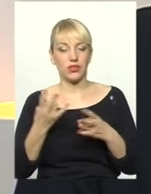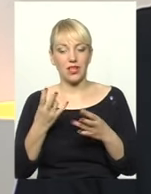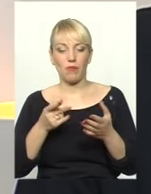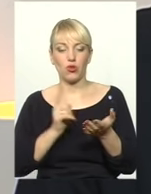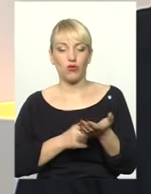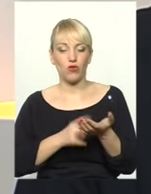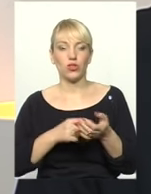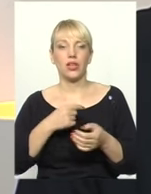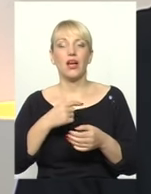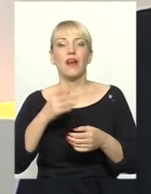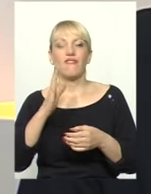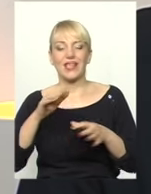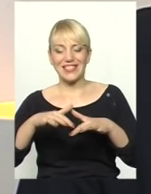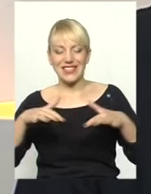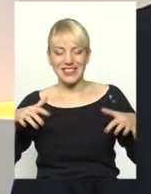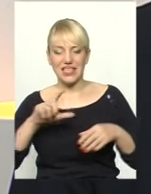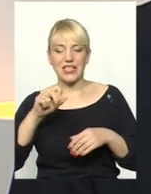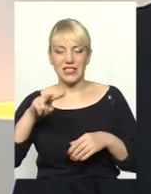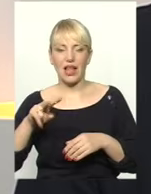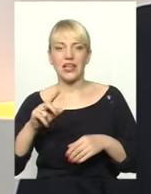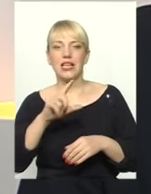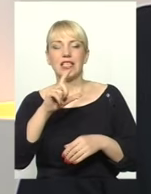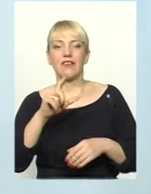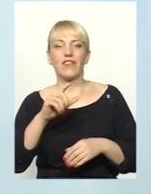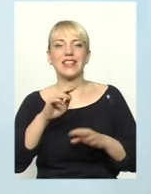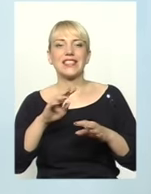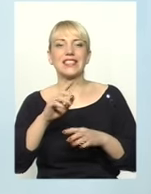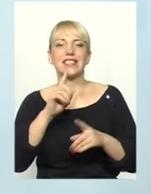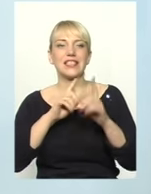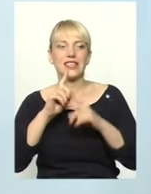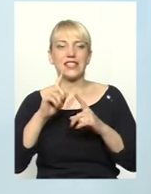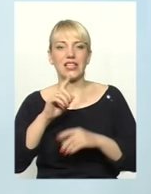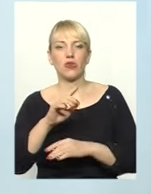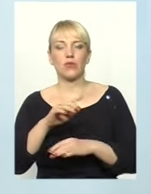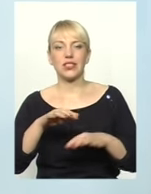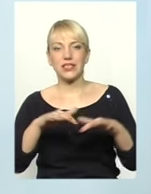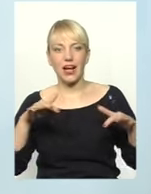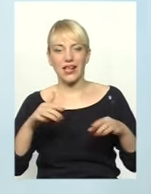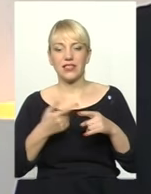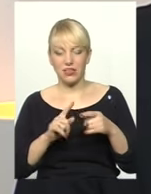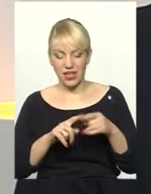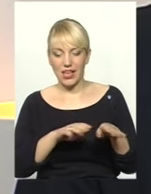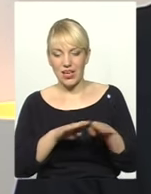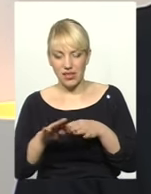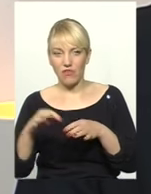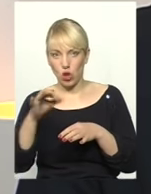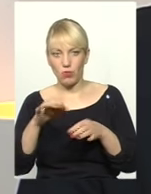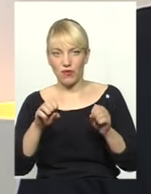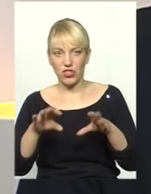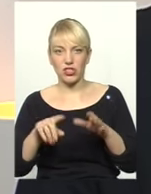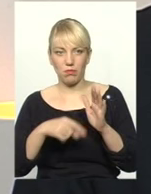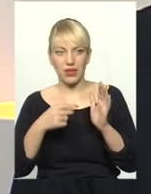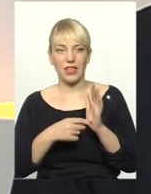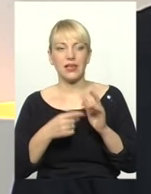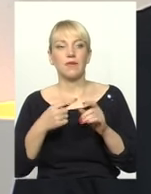голосуванням за ті чи інші проекти рішень. Це рівень обласний? Вирішення питання? Навіть